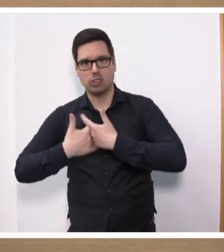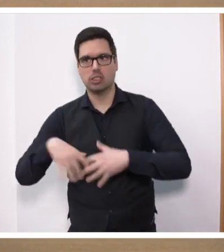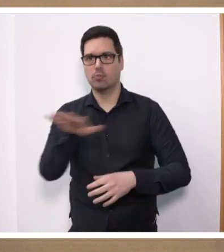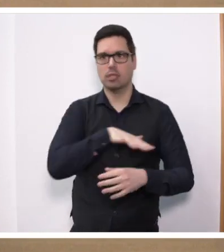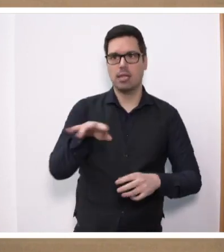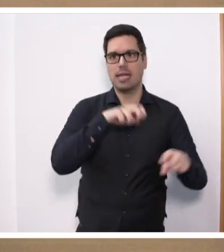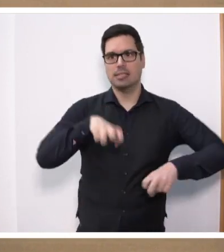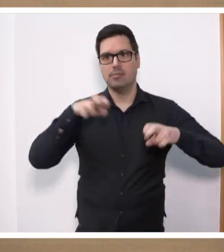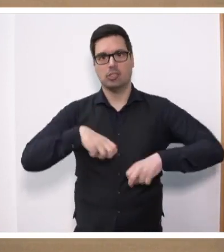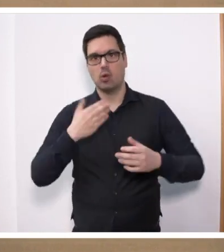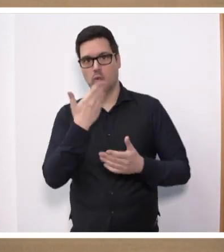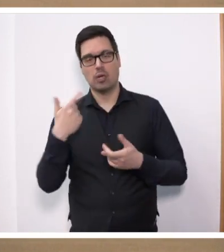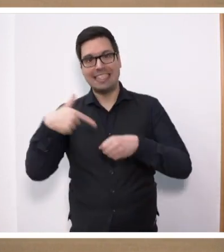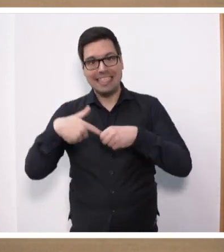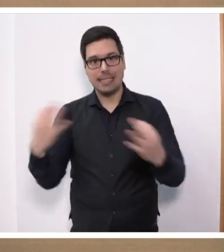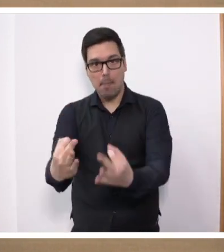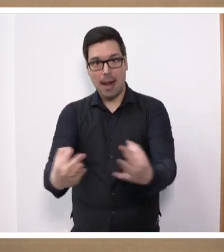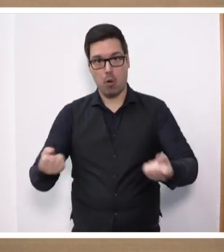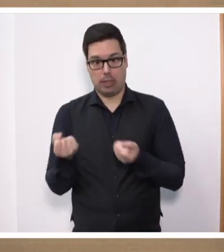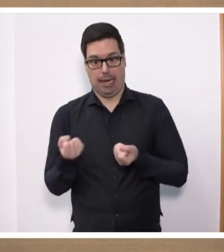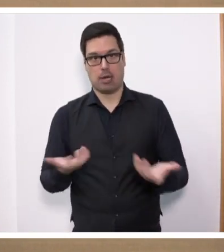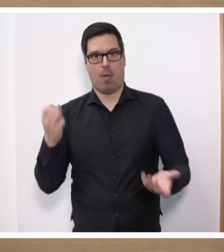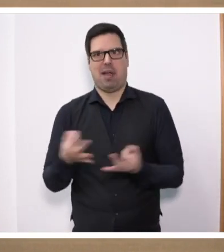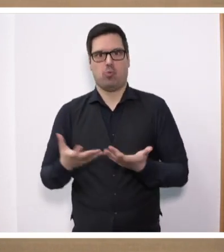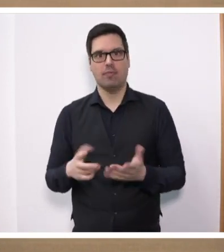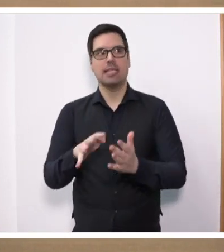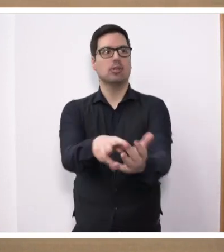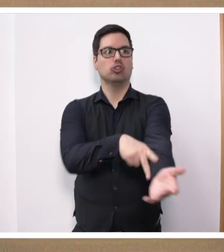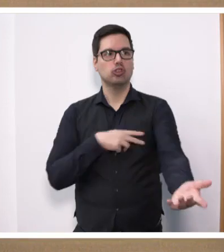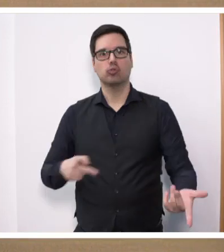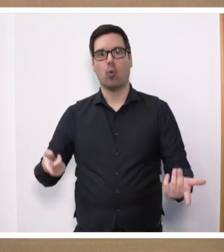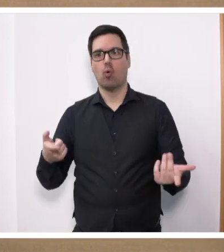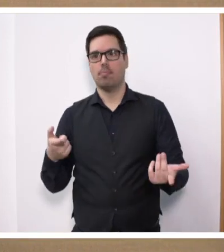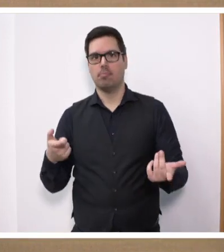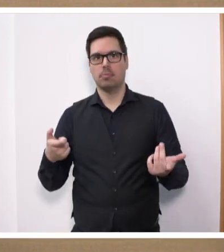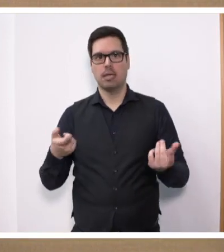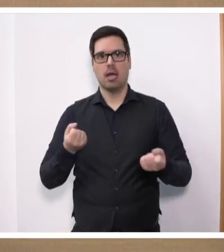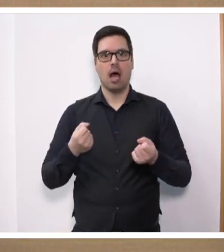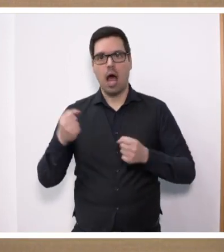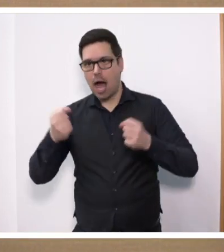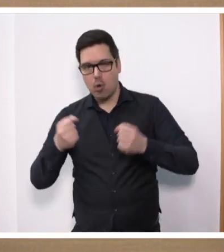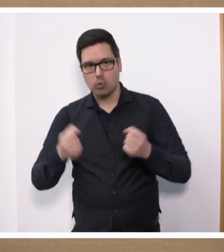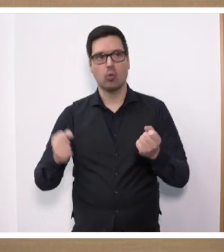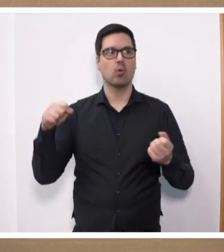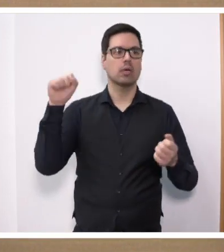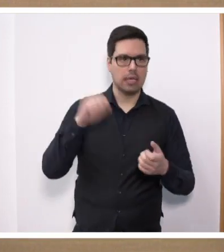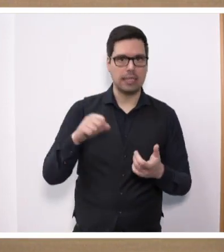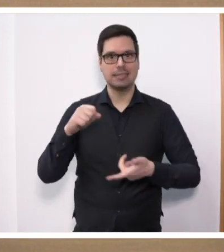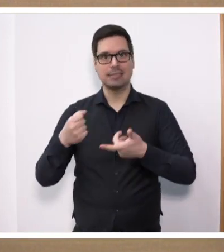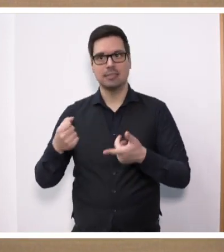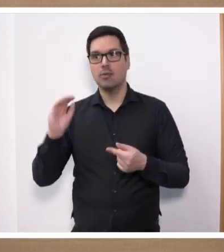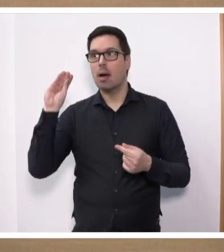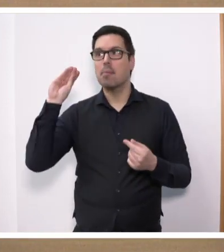funktionieren ohne Dieseltreibstoff. So wie Strom die Automobilfabrikation antreibt und mehr denn je auch für eine